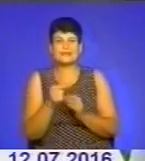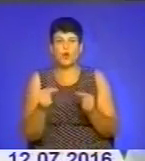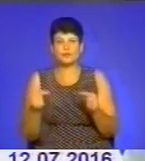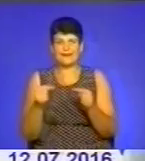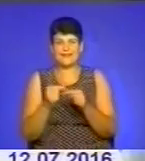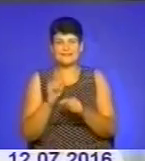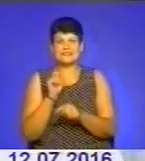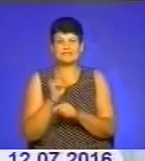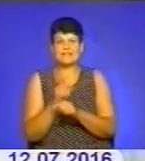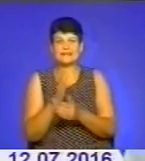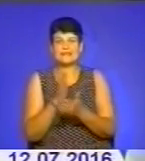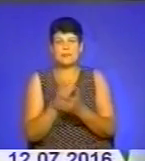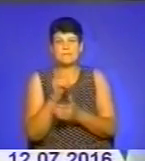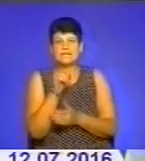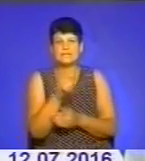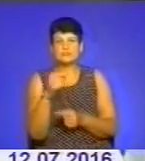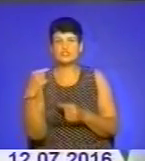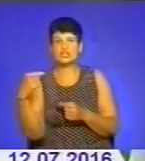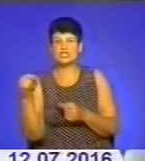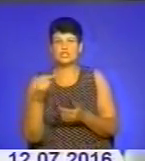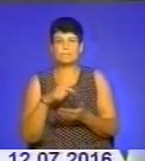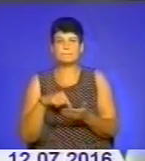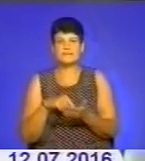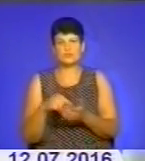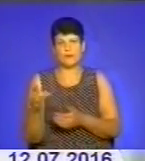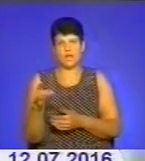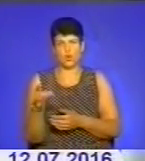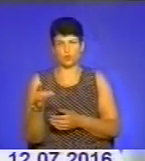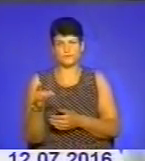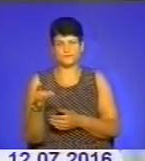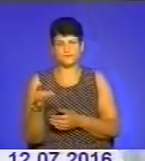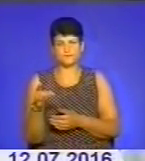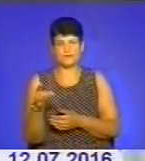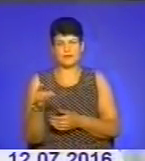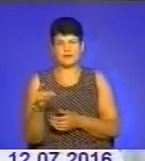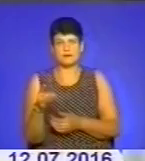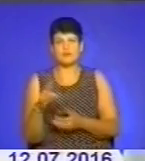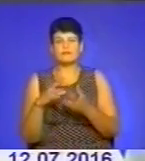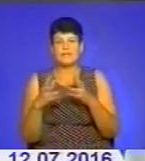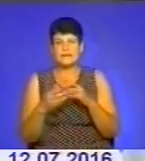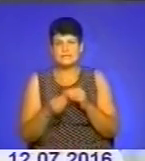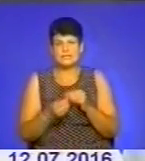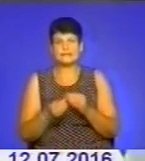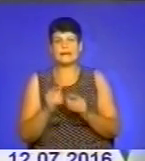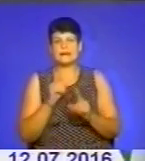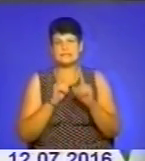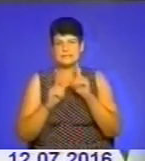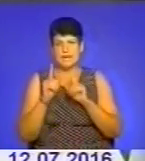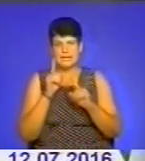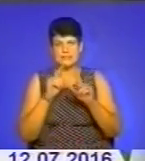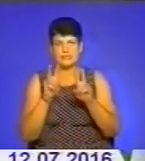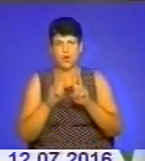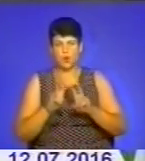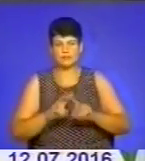які стоять перед тим чи іншим містом, перед тим чи іншим районом. На розгляді сесії